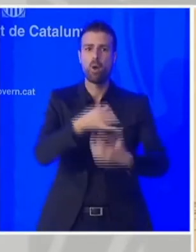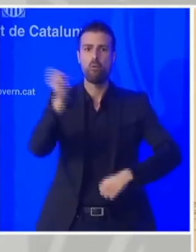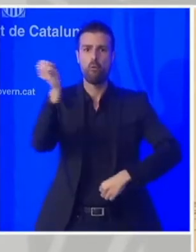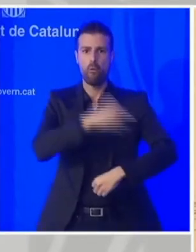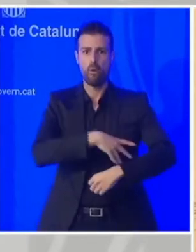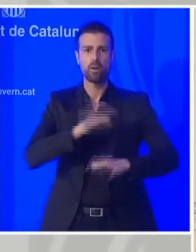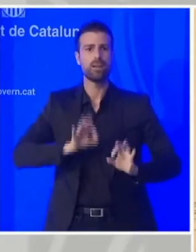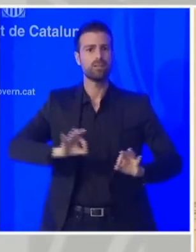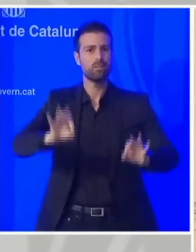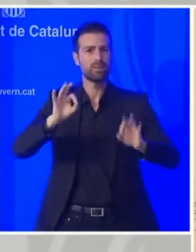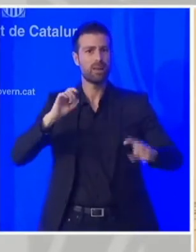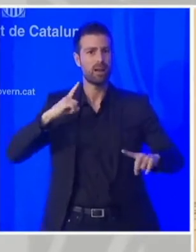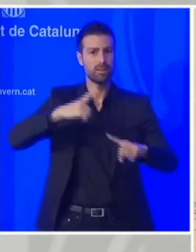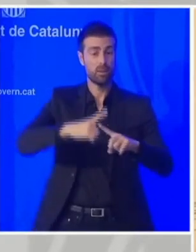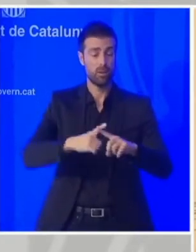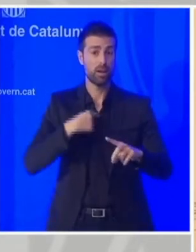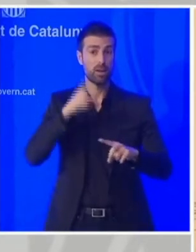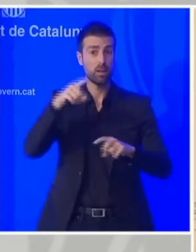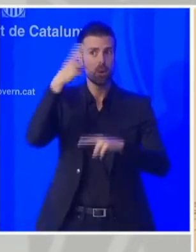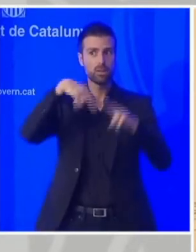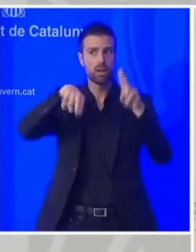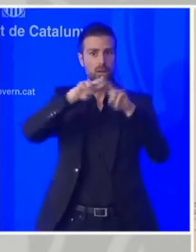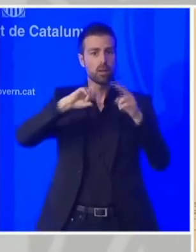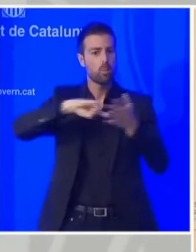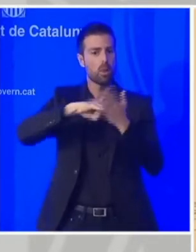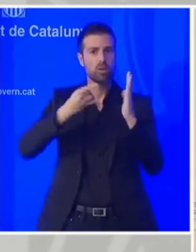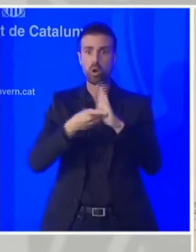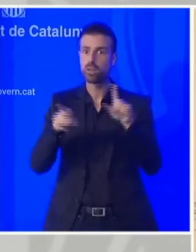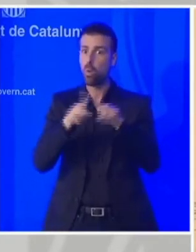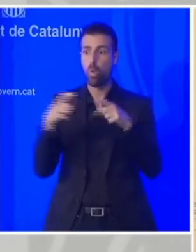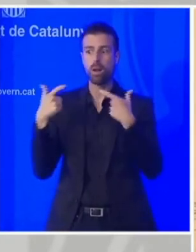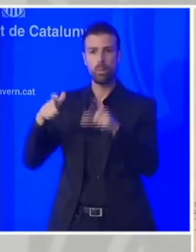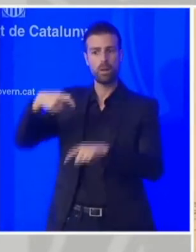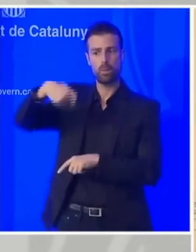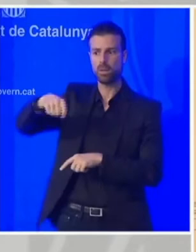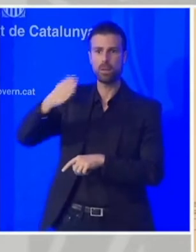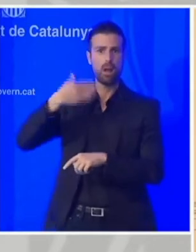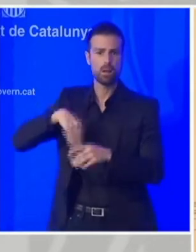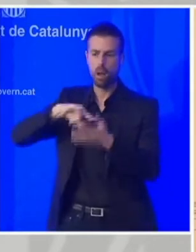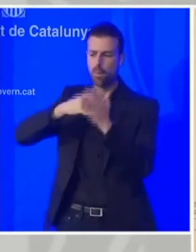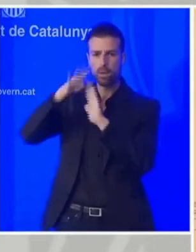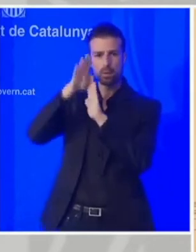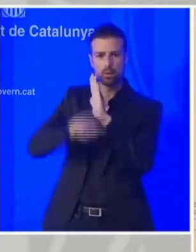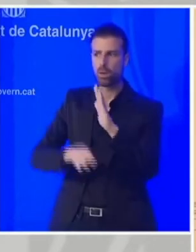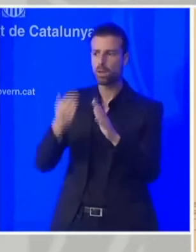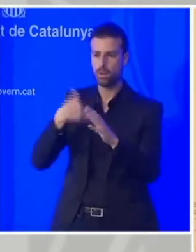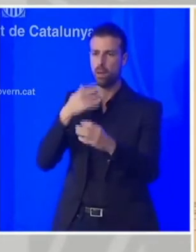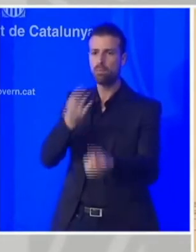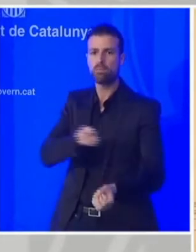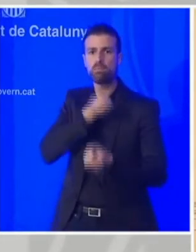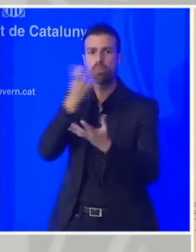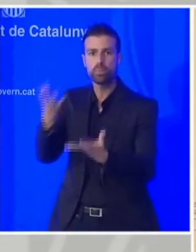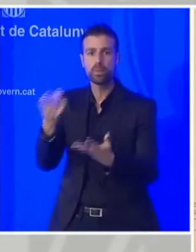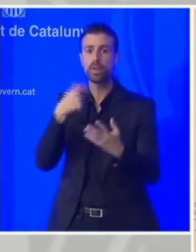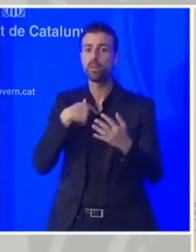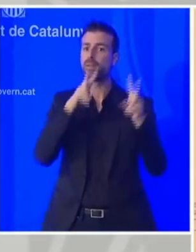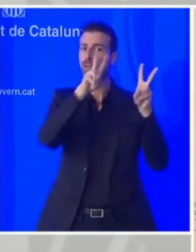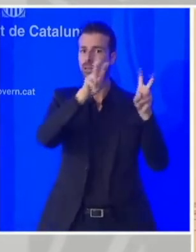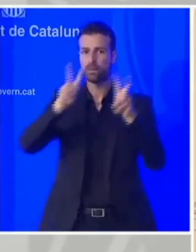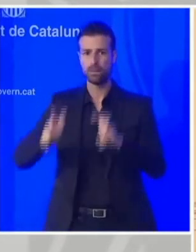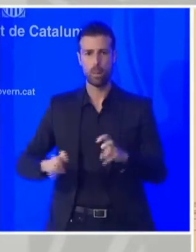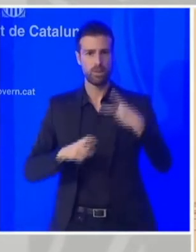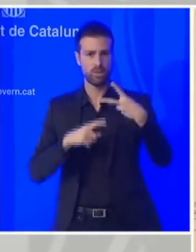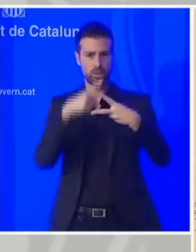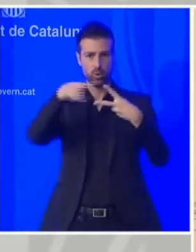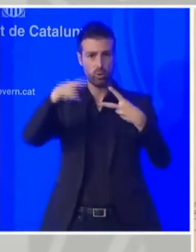a la Generalitat, també les mesures, com explico, de precedents de l'Estat, i en el cas de la Generalitat demanem per dues vies. Una via